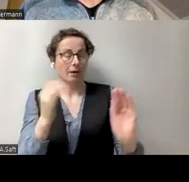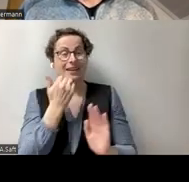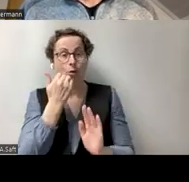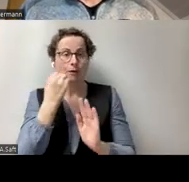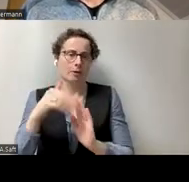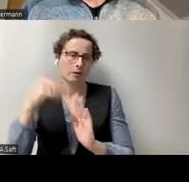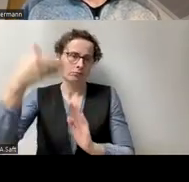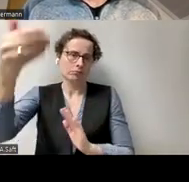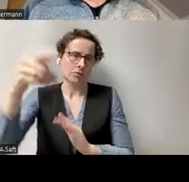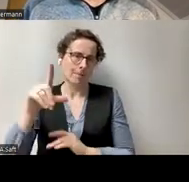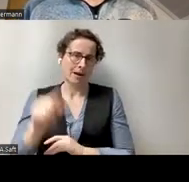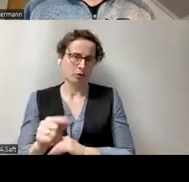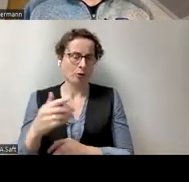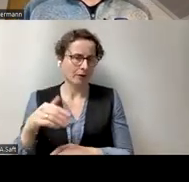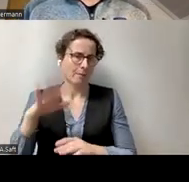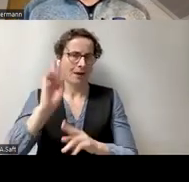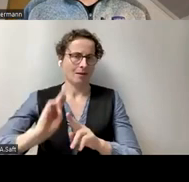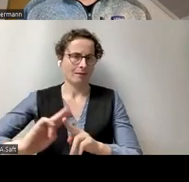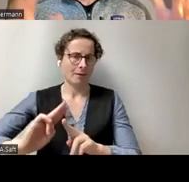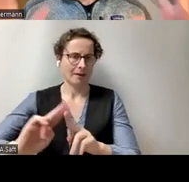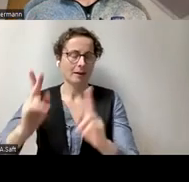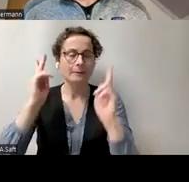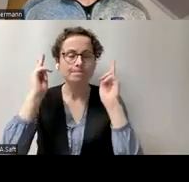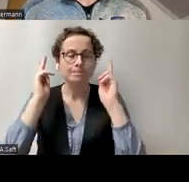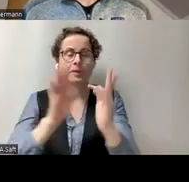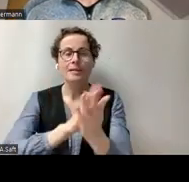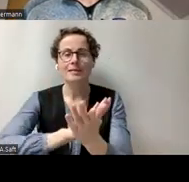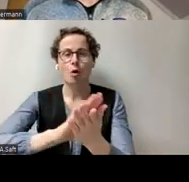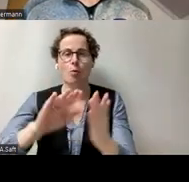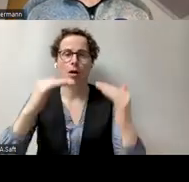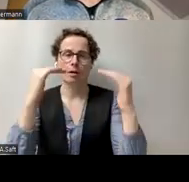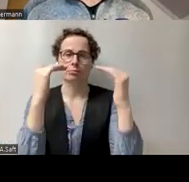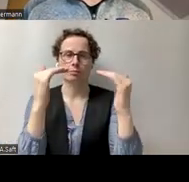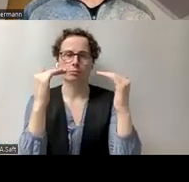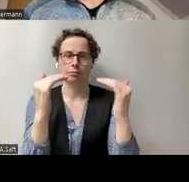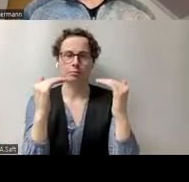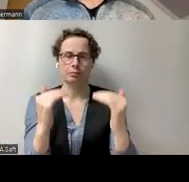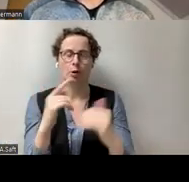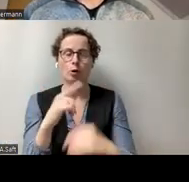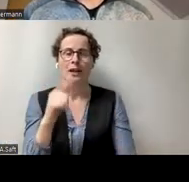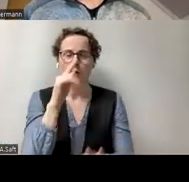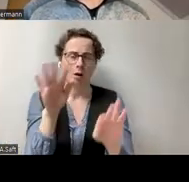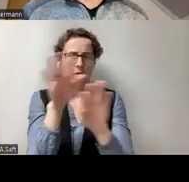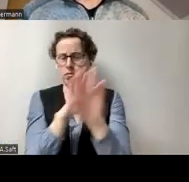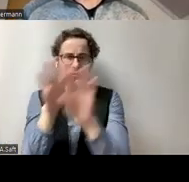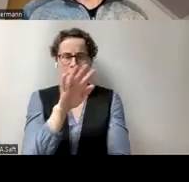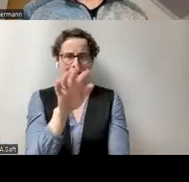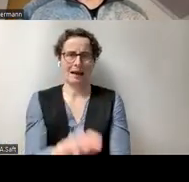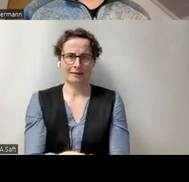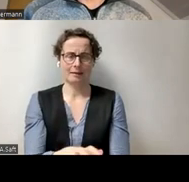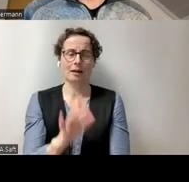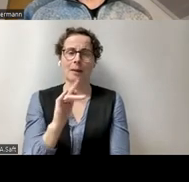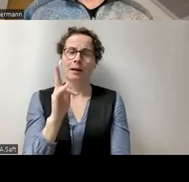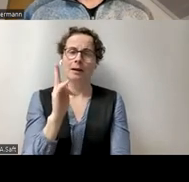wirklich auch die Liste vorgelesen wird. Und nicht nur die Text, die Bestandteile der Liste einfach